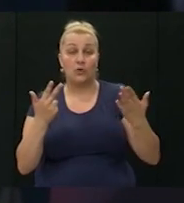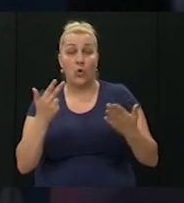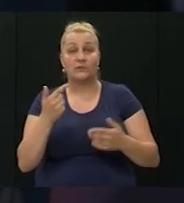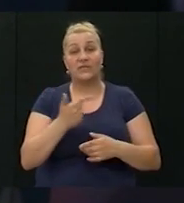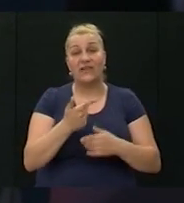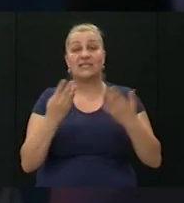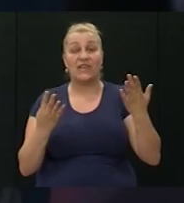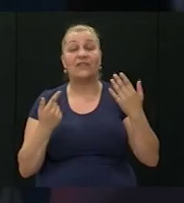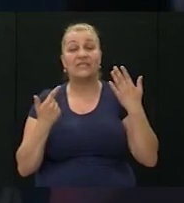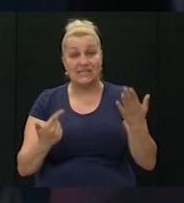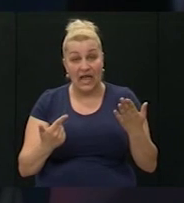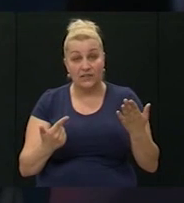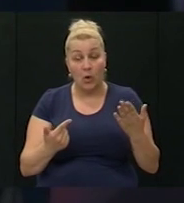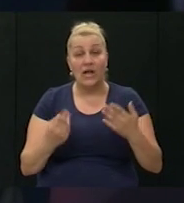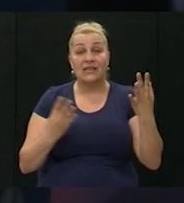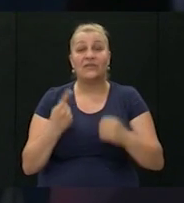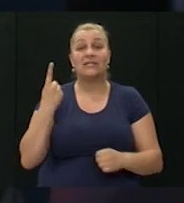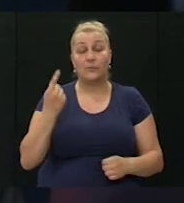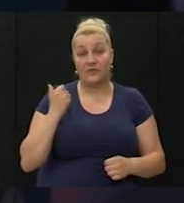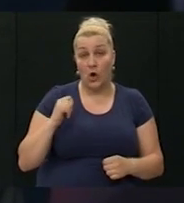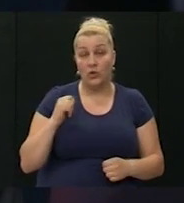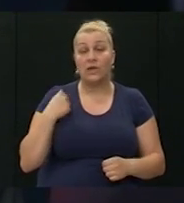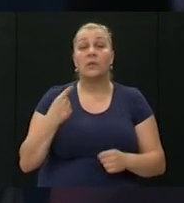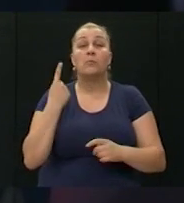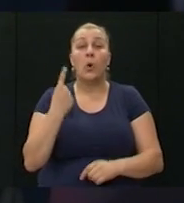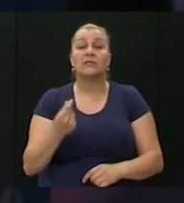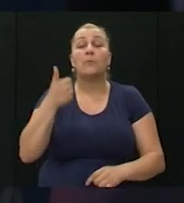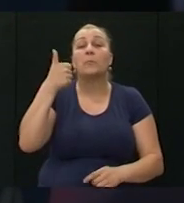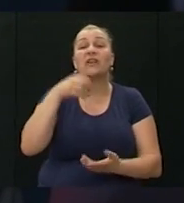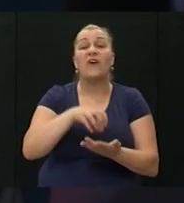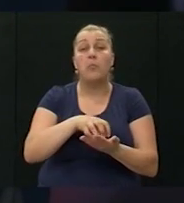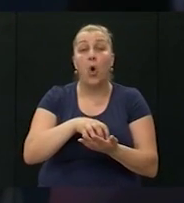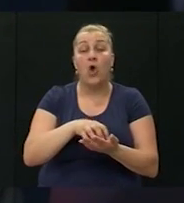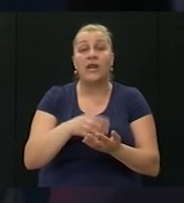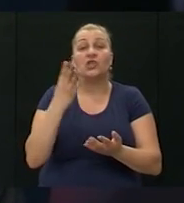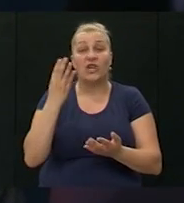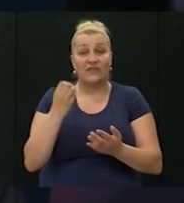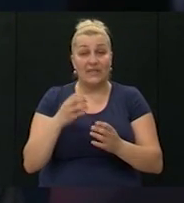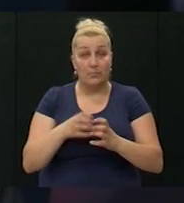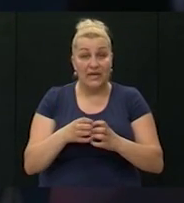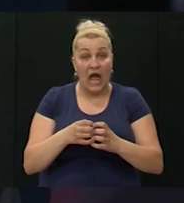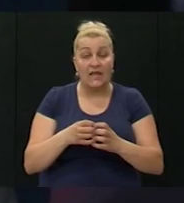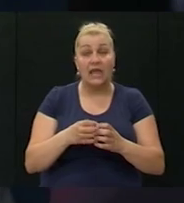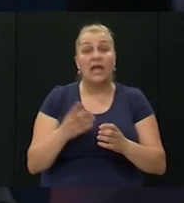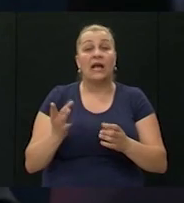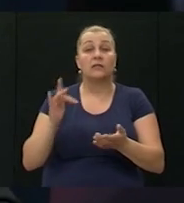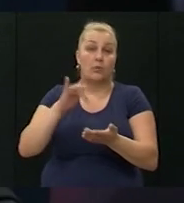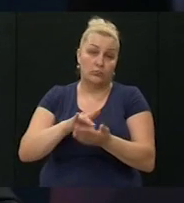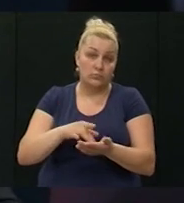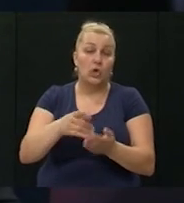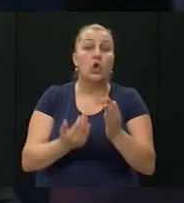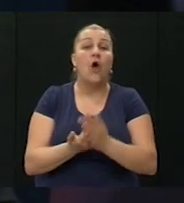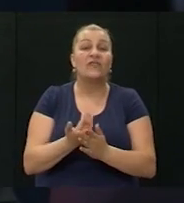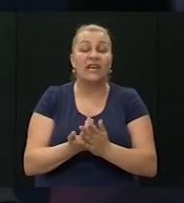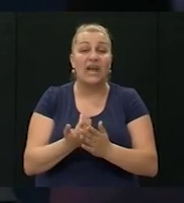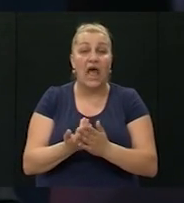.7. 1991. postavimo prva bojna četvrte gradinske brigade i idemo na Kruševo. Kad smo došli na Kruševo, pardon,